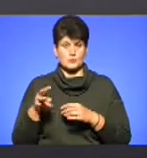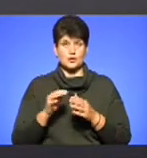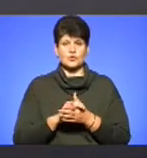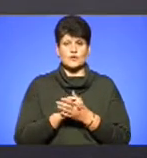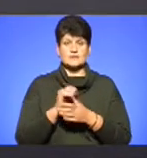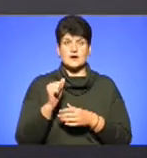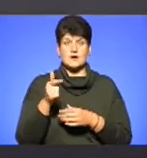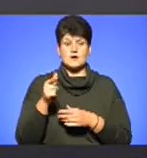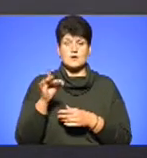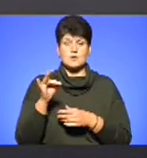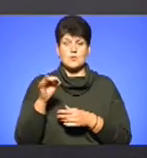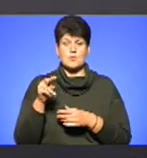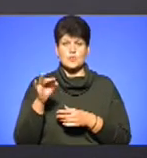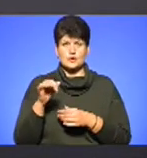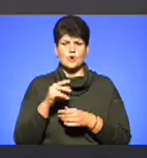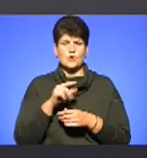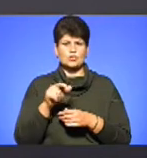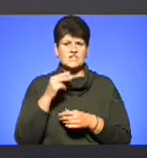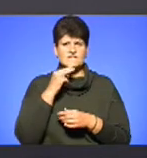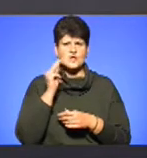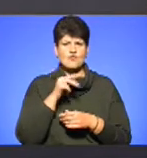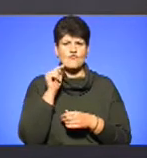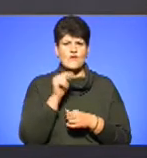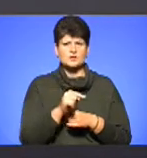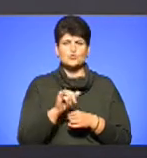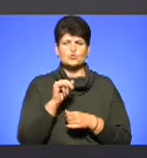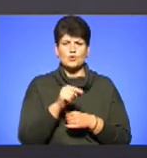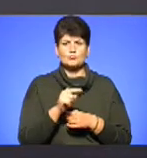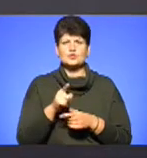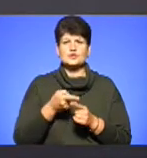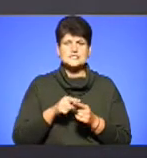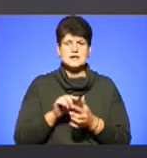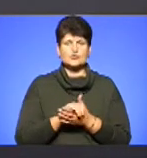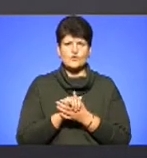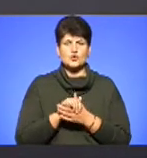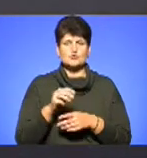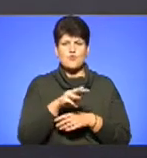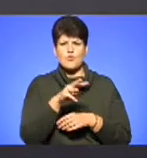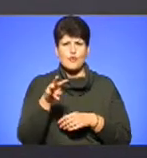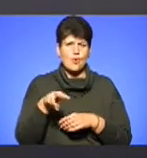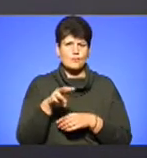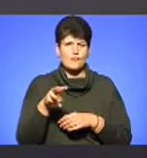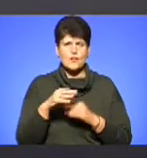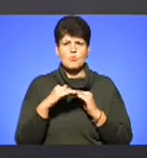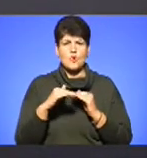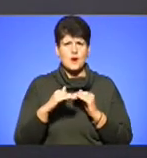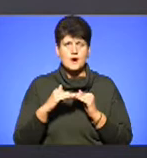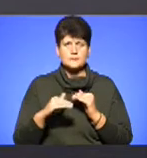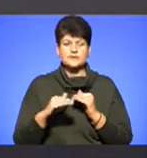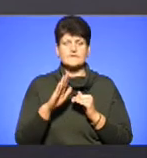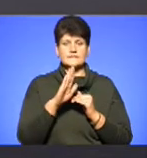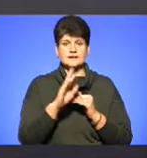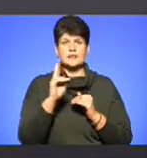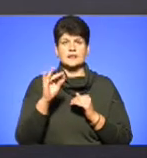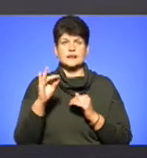якого люди звинувачують в тому, що саме це товариство окроплювало поля Віктором